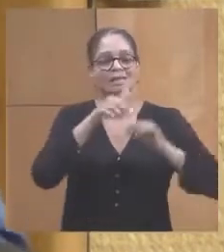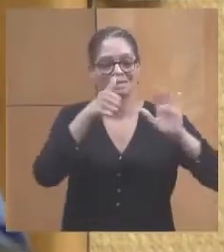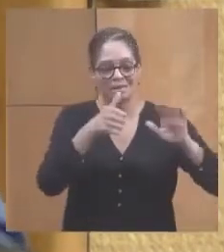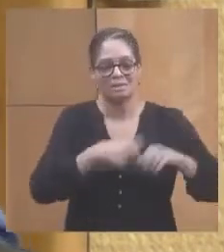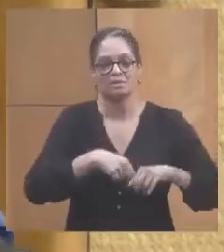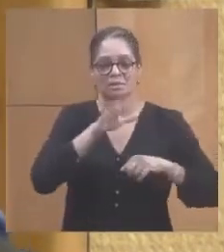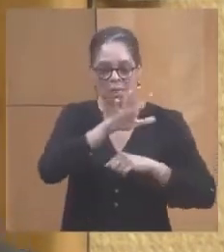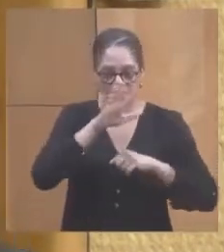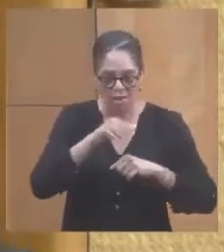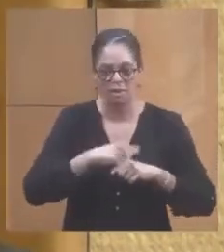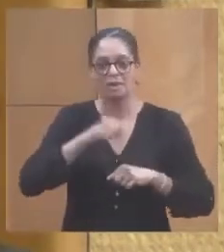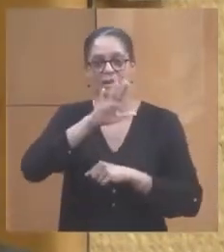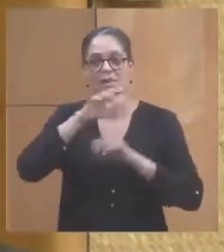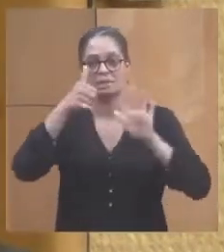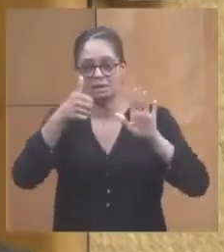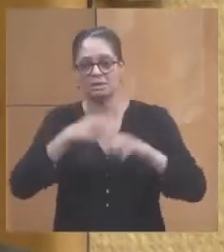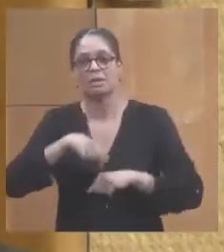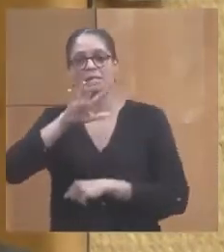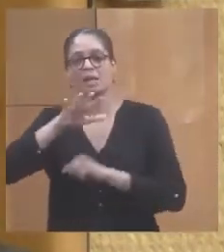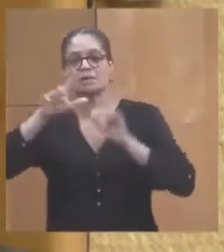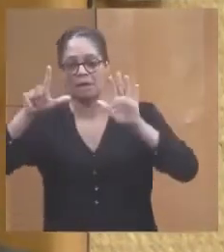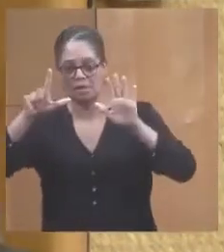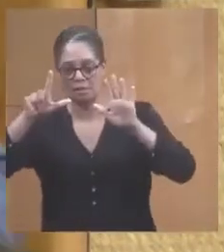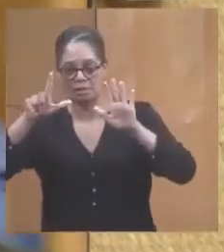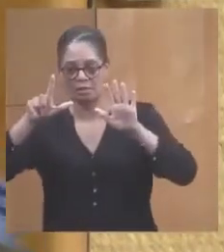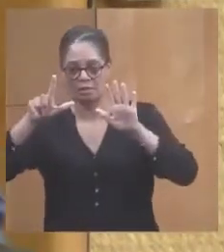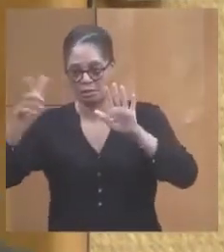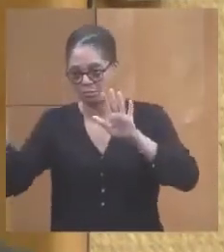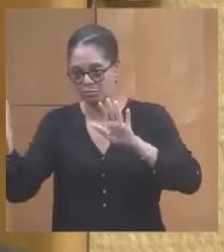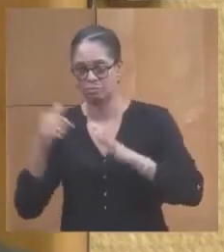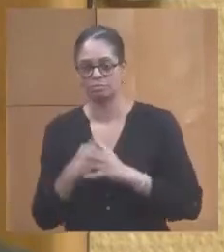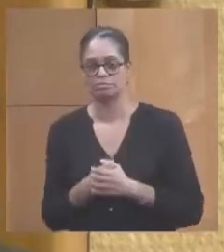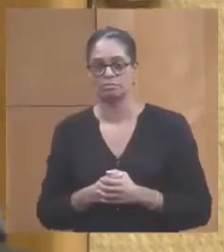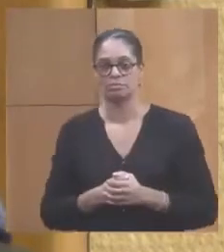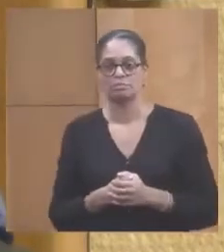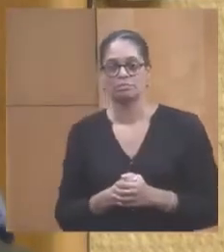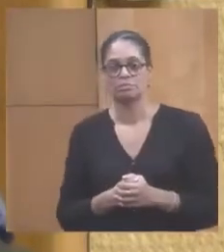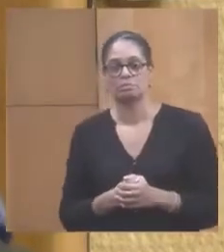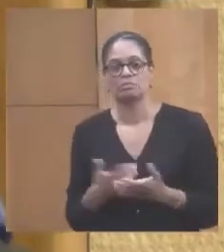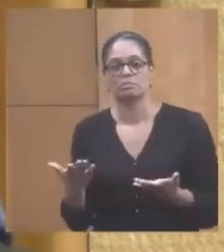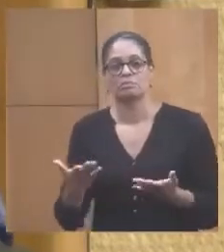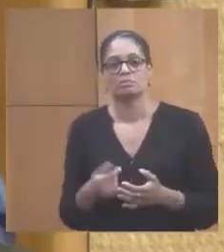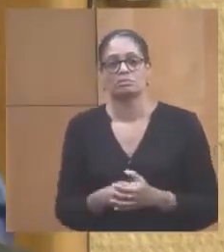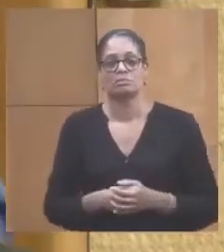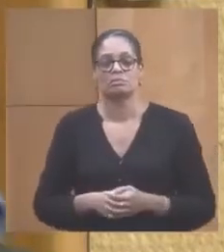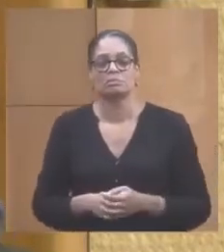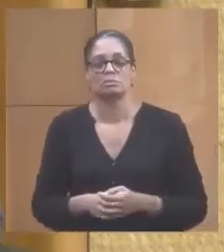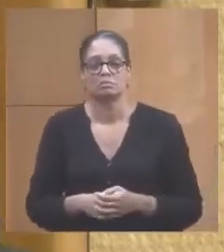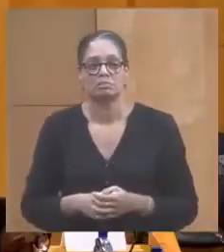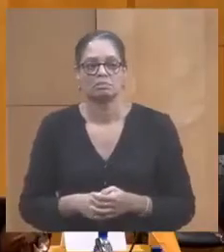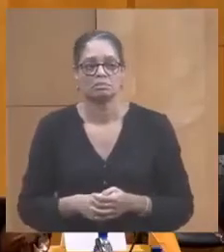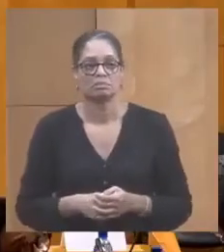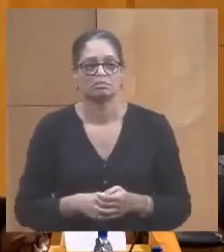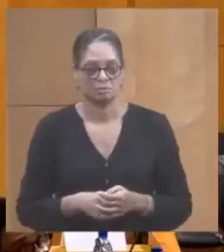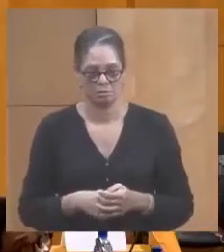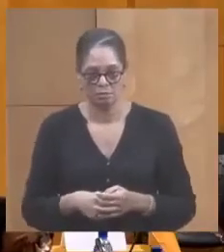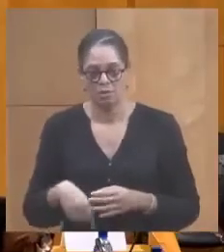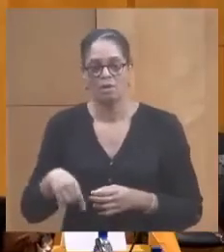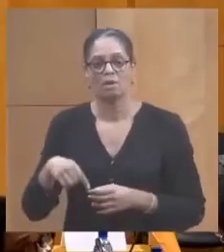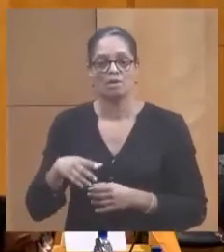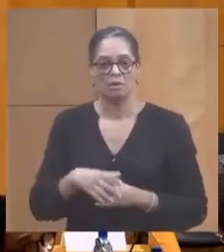55, 56, 57, etc. Alors, je commence par le 5. Voilà.